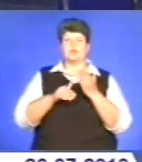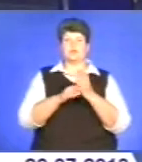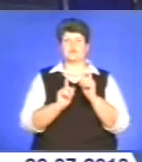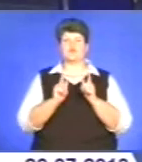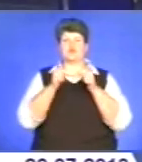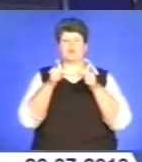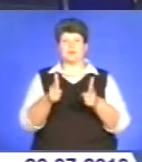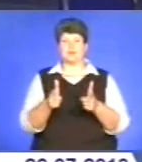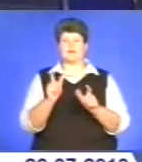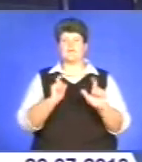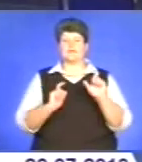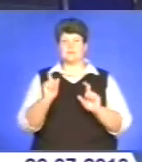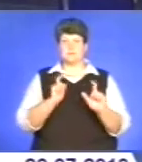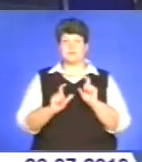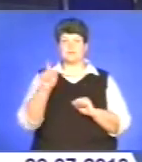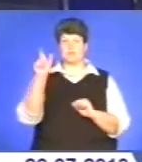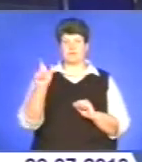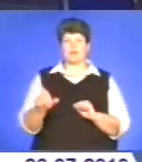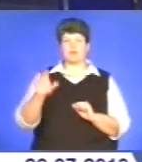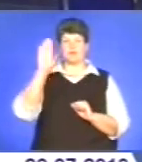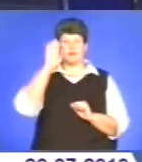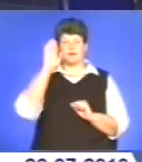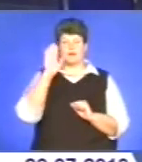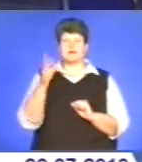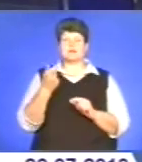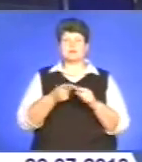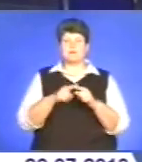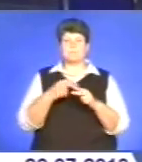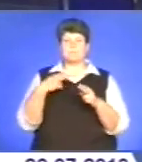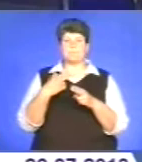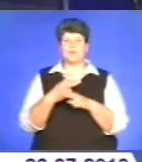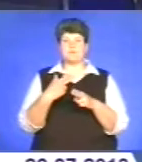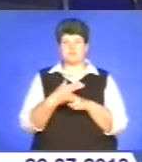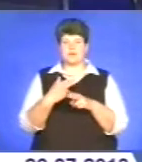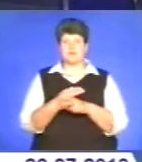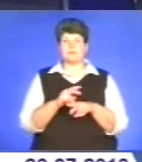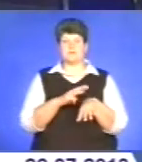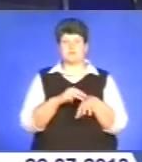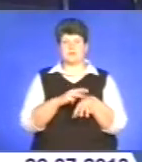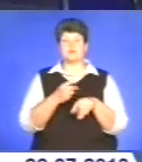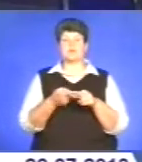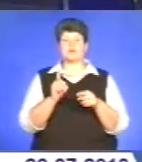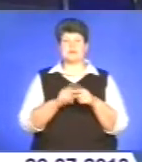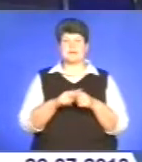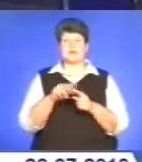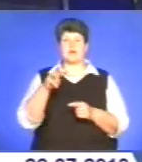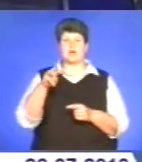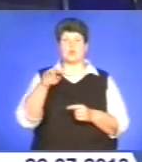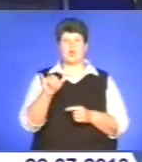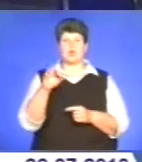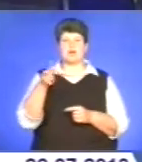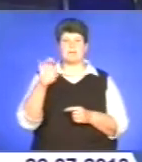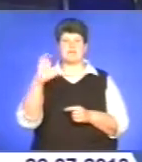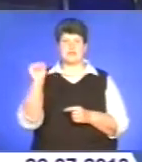абітурієнту. Вчинити злочин освітянину завадили правоохоронці. Про це сюжет сектору зв'язків з громадськістю УМВС